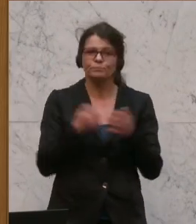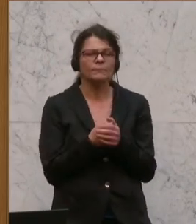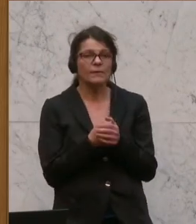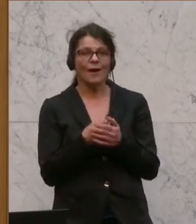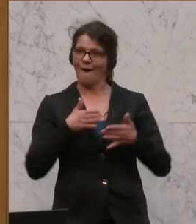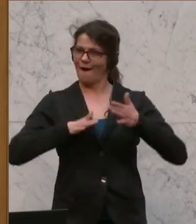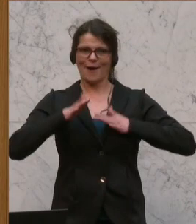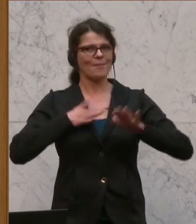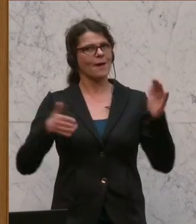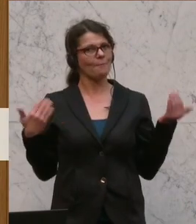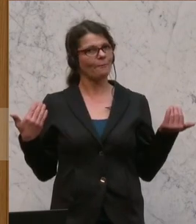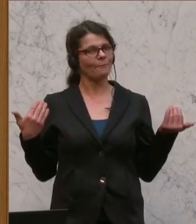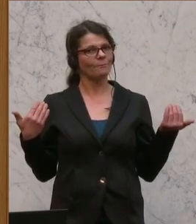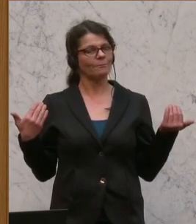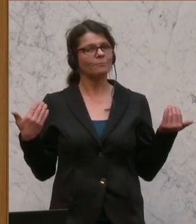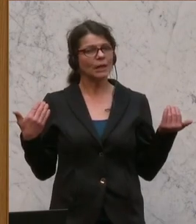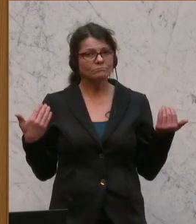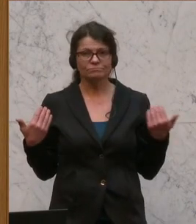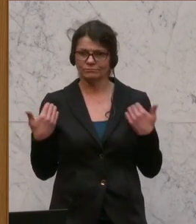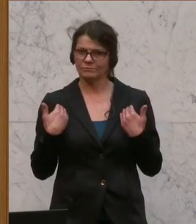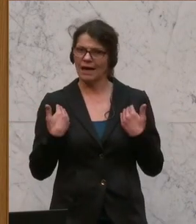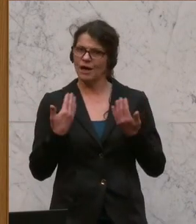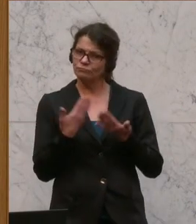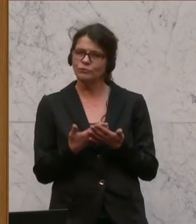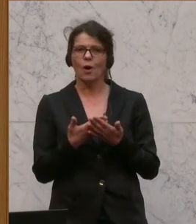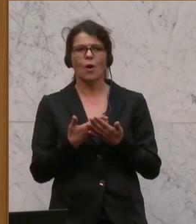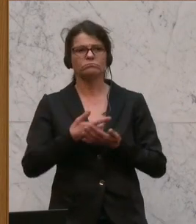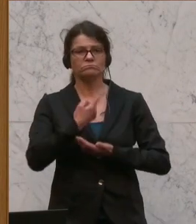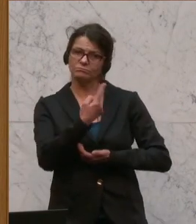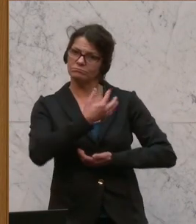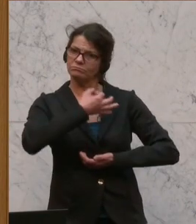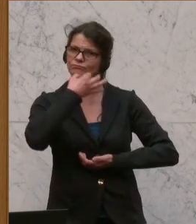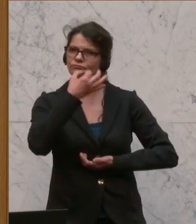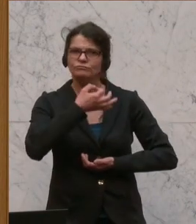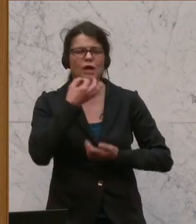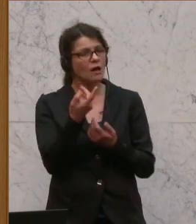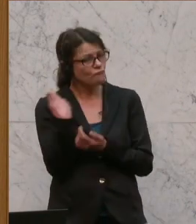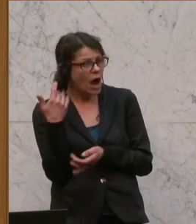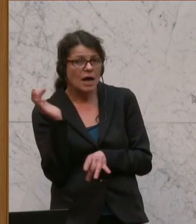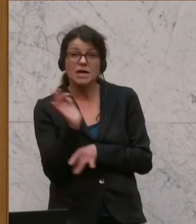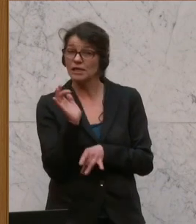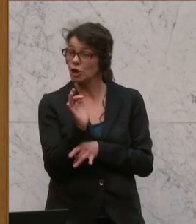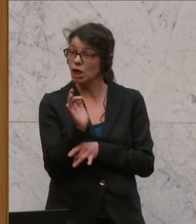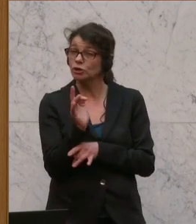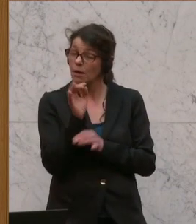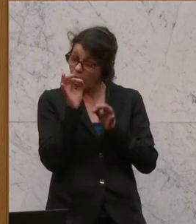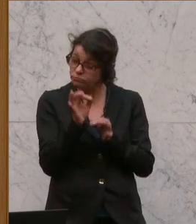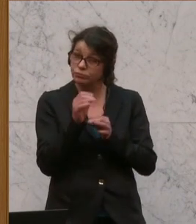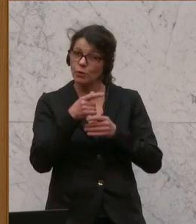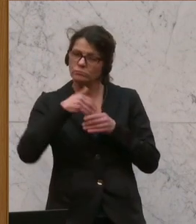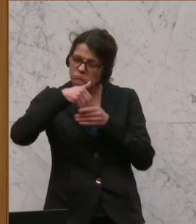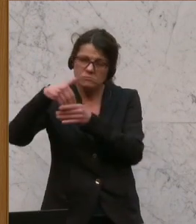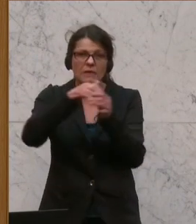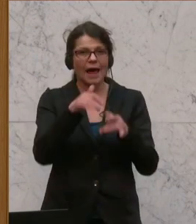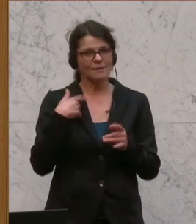angenehm, einmal nach einer derartig differenzierten und zwar durchaus kritischen, aber differenzierten Wortmeldung einmal hier